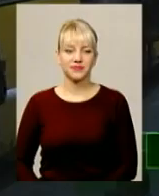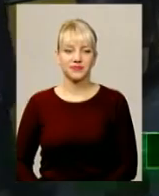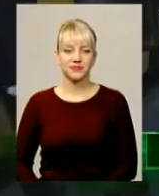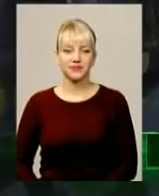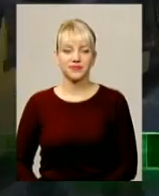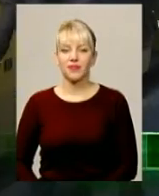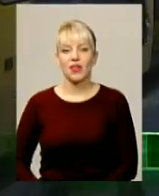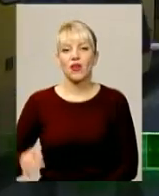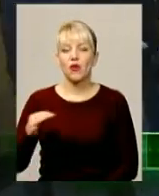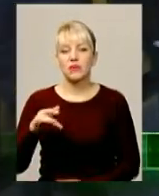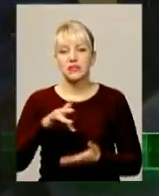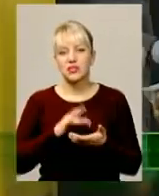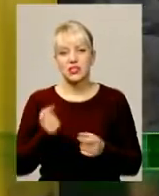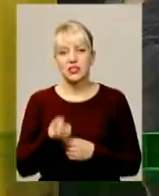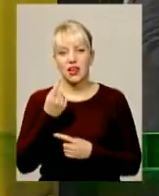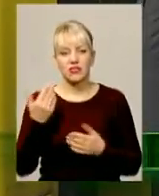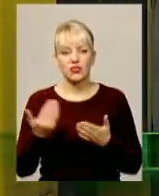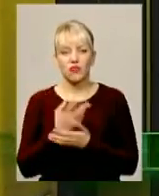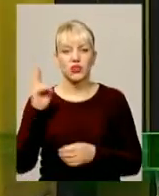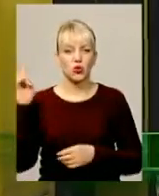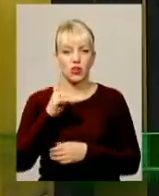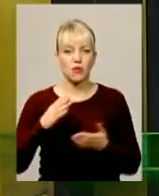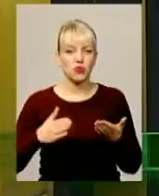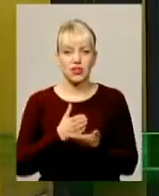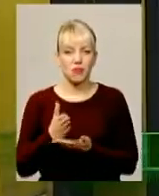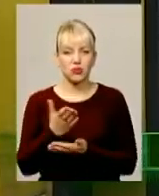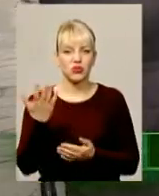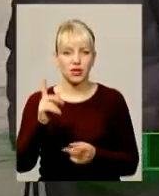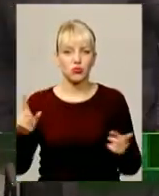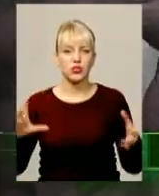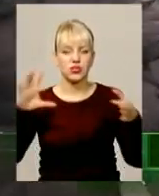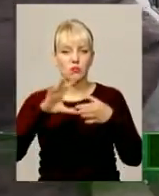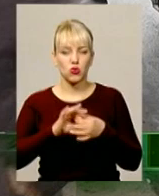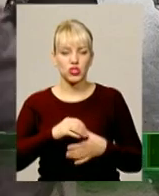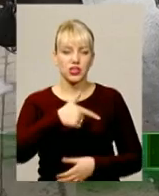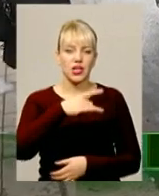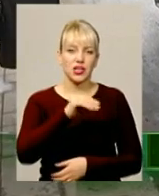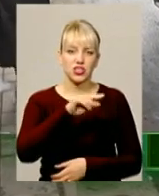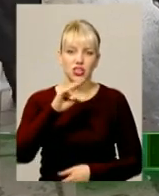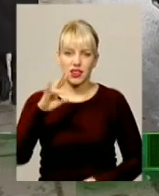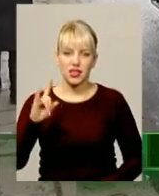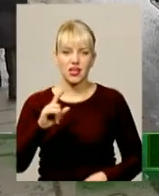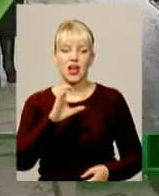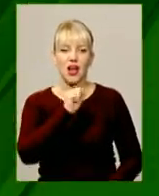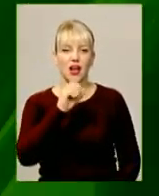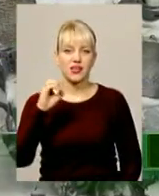В обласному центрі з'явиться новий тролейбусний маршрут, який сполучатиме мікрорайон Гречани з автостанцією номер один.